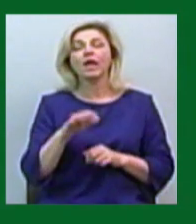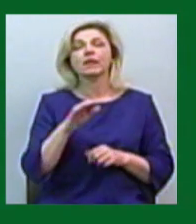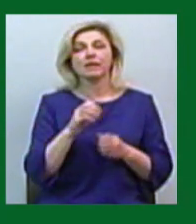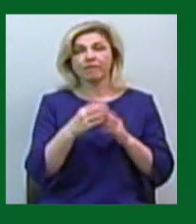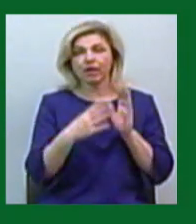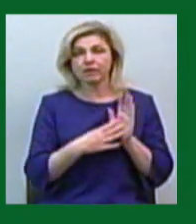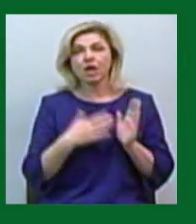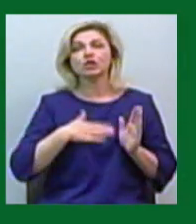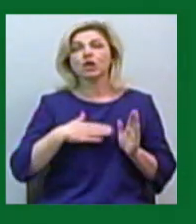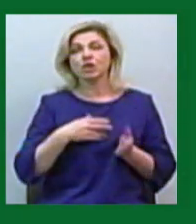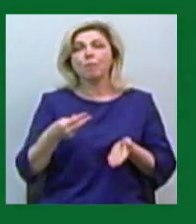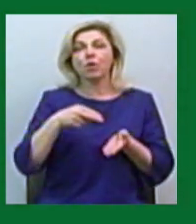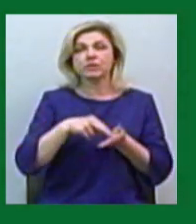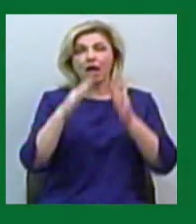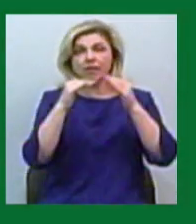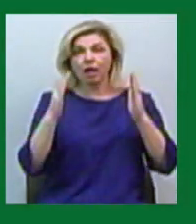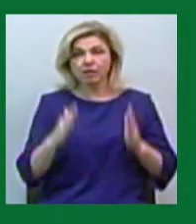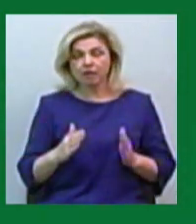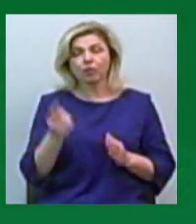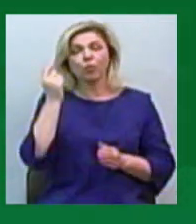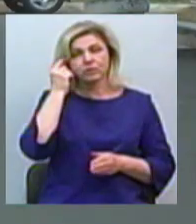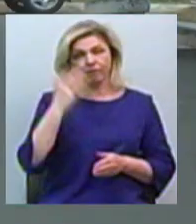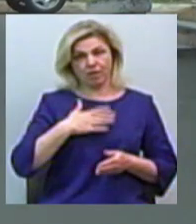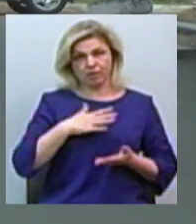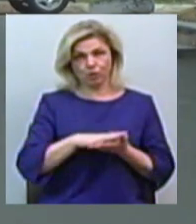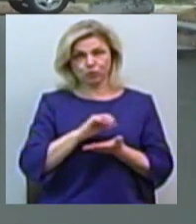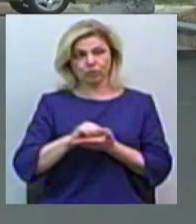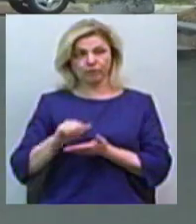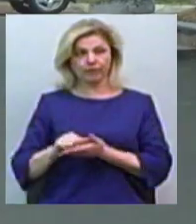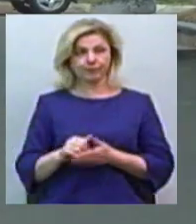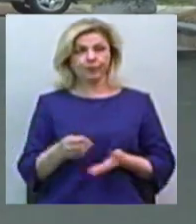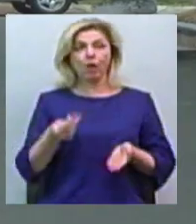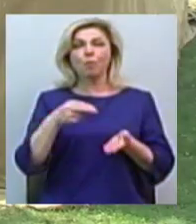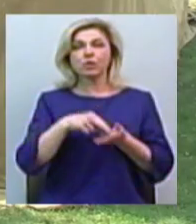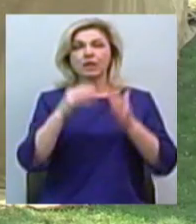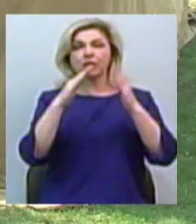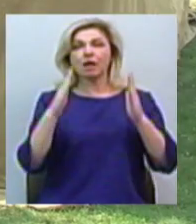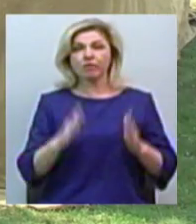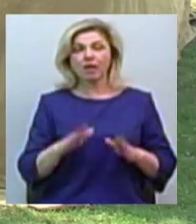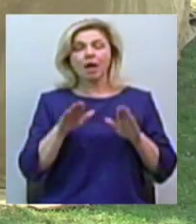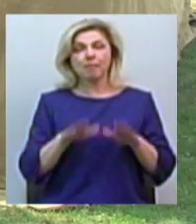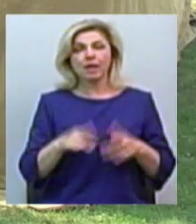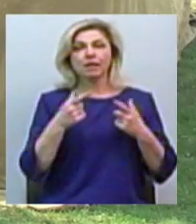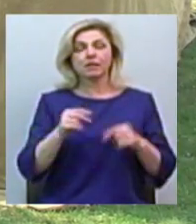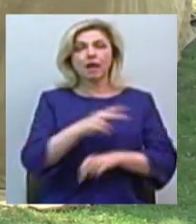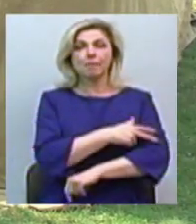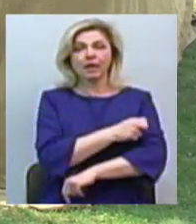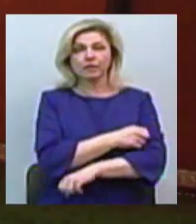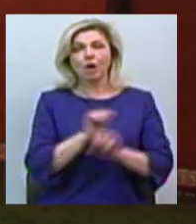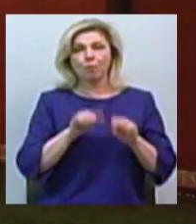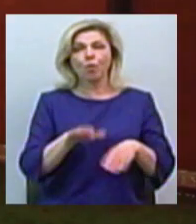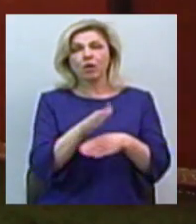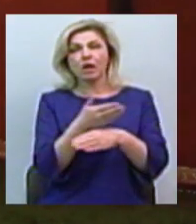використовуватимуть намети, дізнавали журналісти Суспільного. Встановлені намети – місце, де медичні працівники зможуть розподіляти